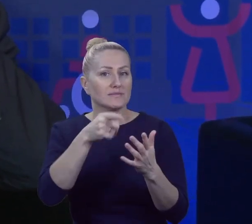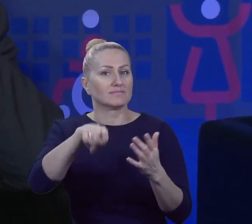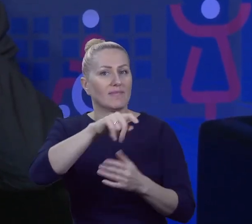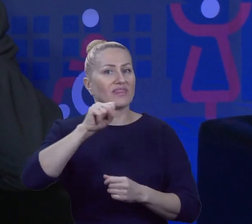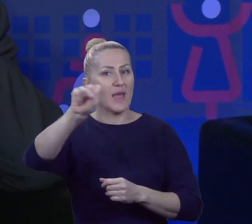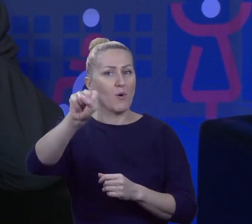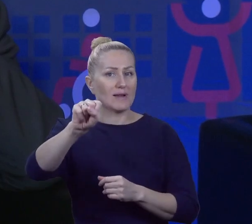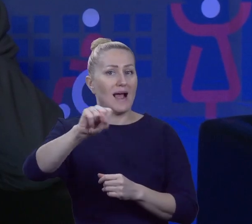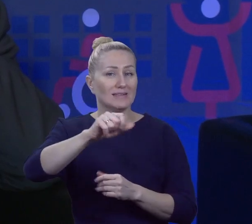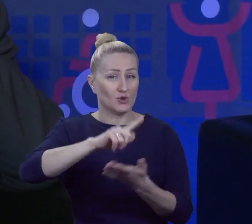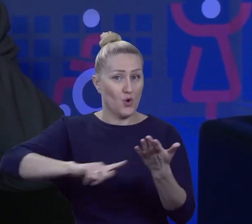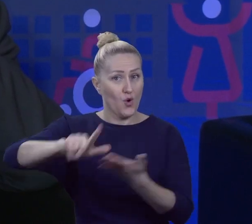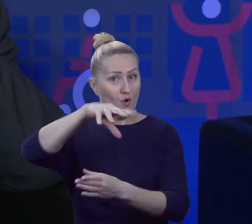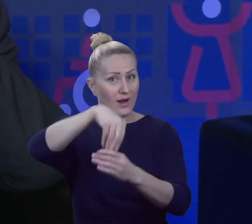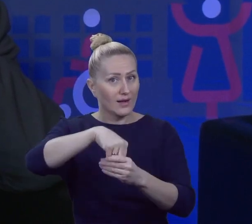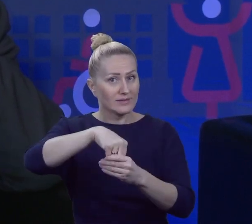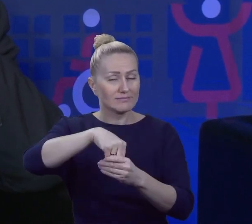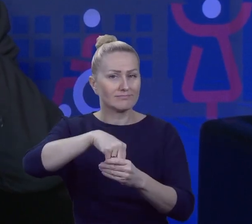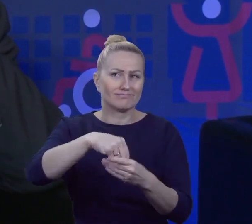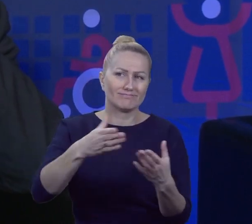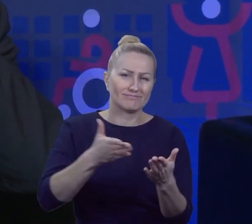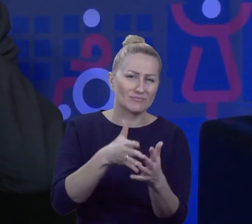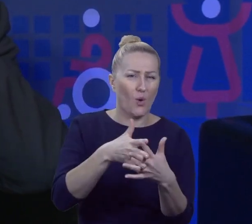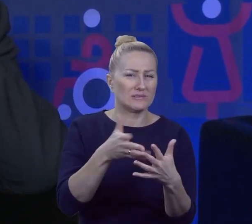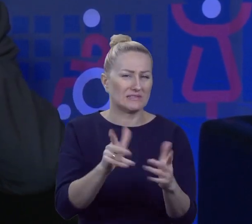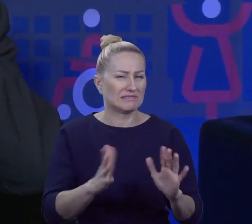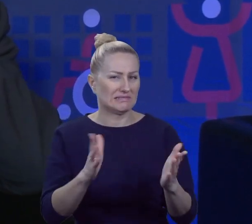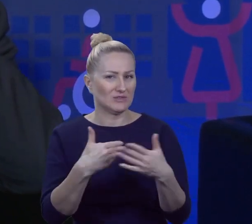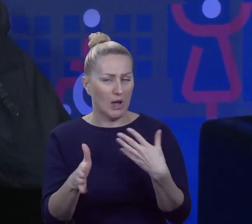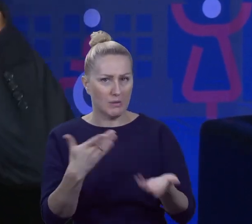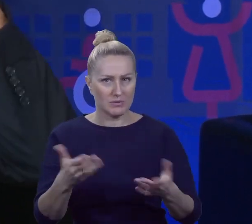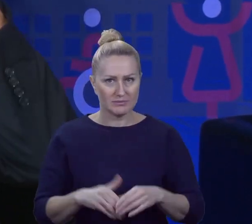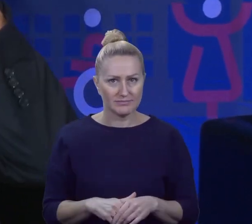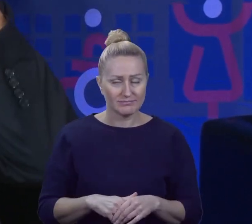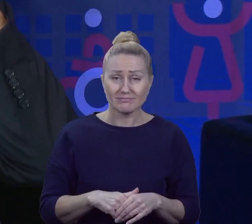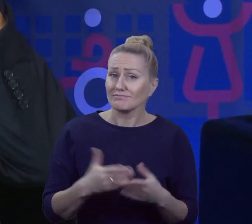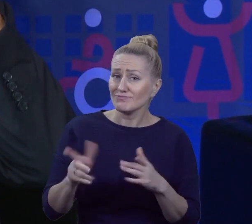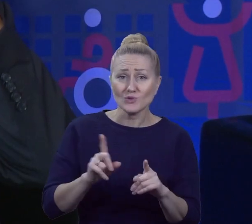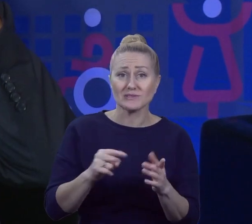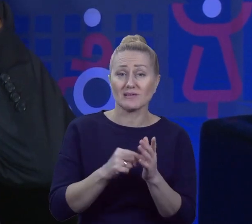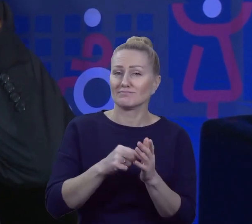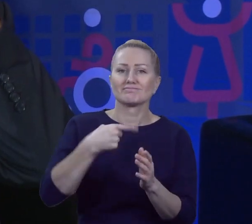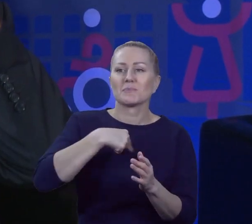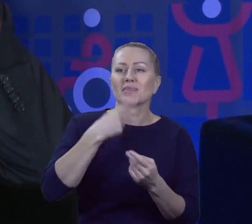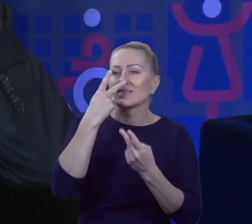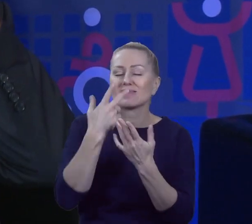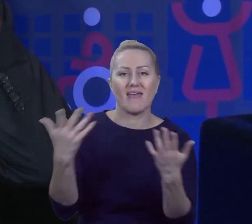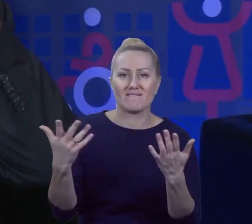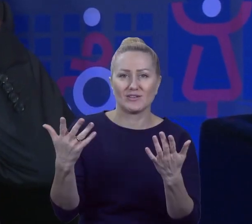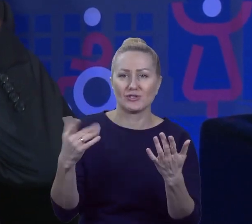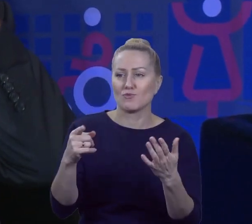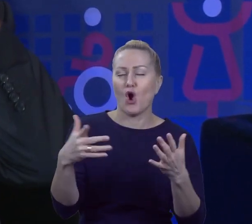poziomie lokalnym słabo, tak? Czyli nie widzimy tego połączenia pomiędzy